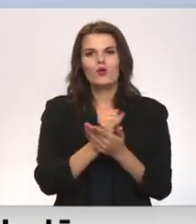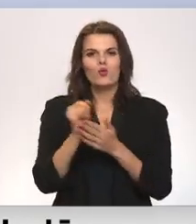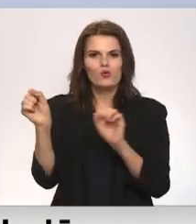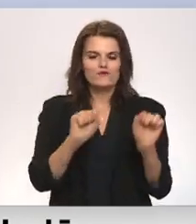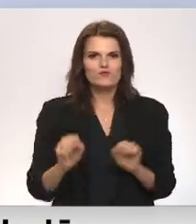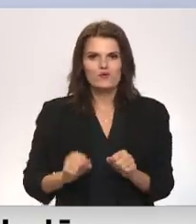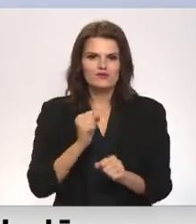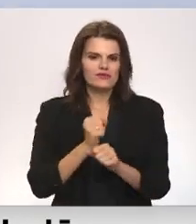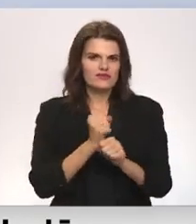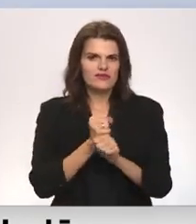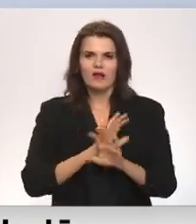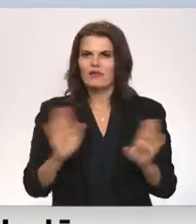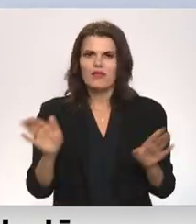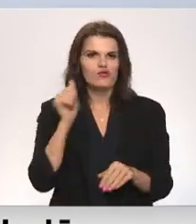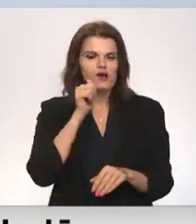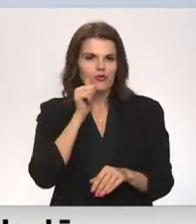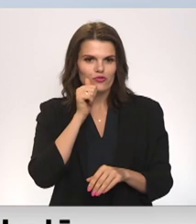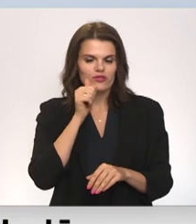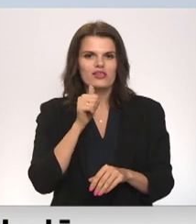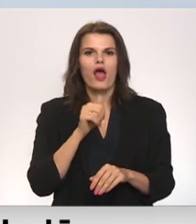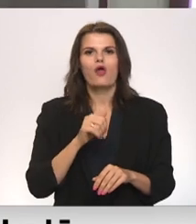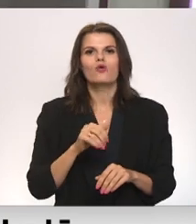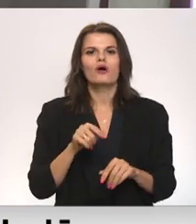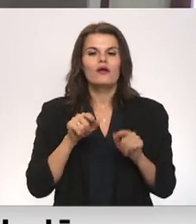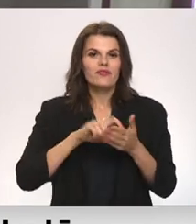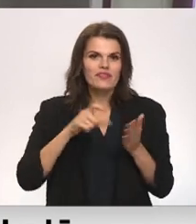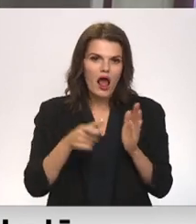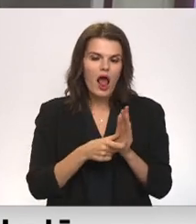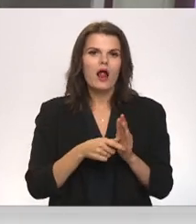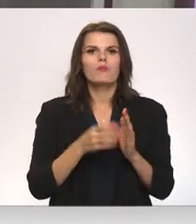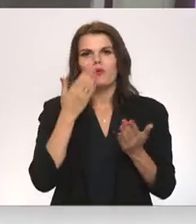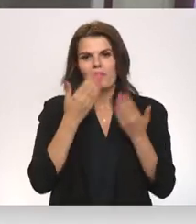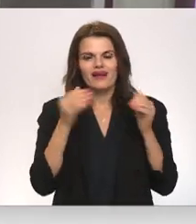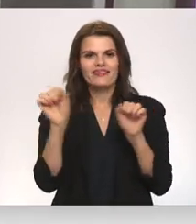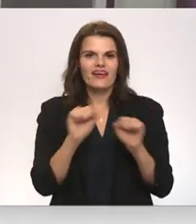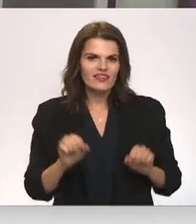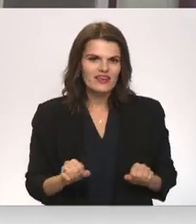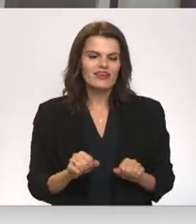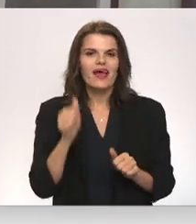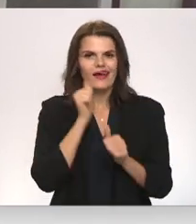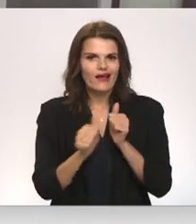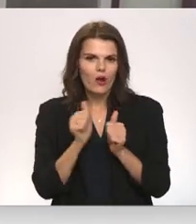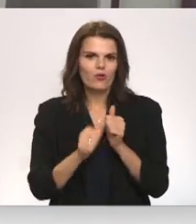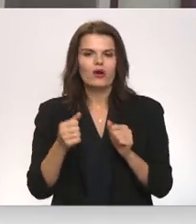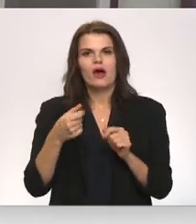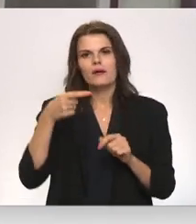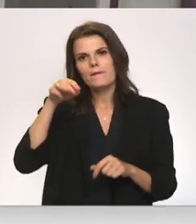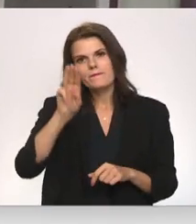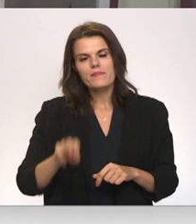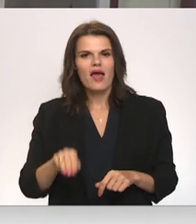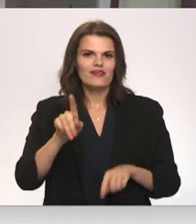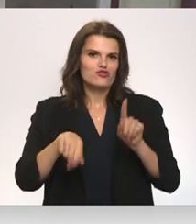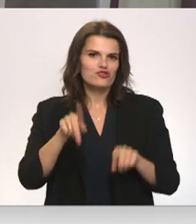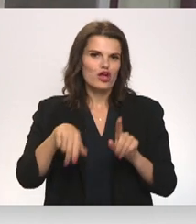turnī nenotiks katru dienu un pat nekatru nedēļu. Tāp tiks mēģināt tīrīt diezgan regulāri mēnesī, kāds